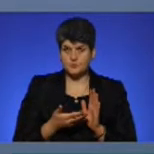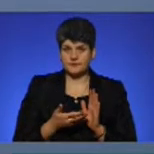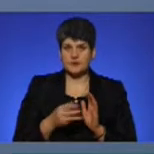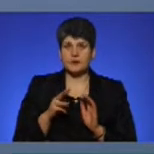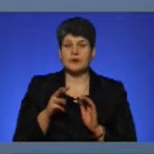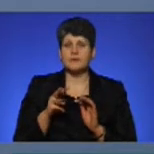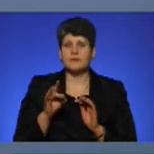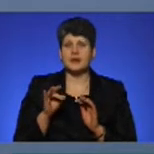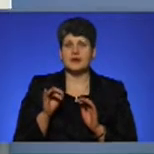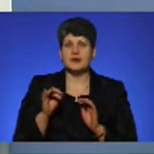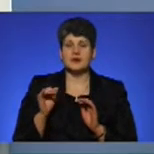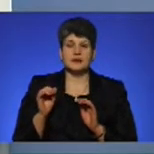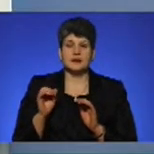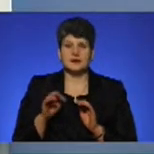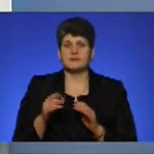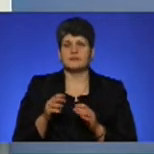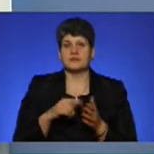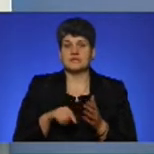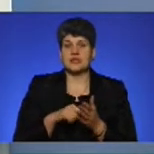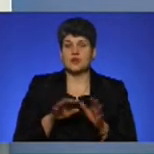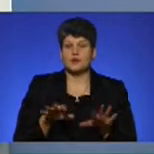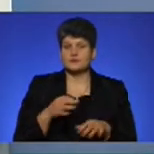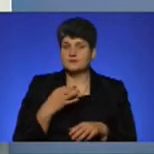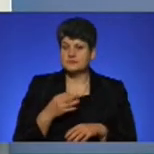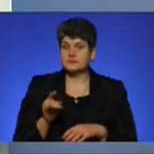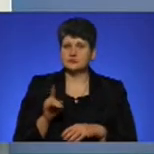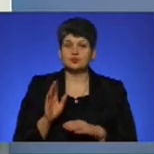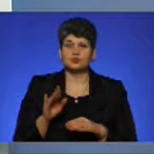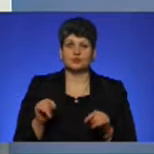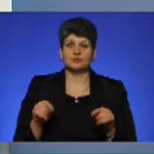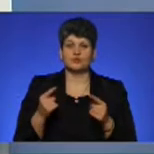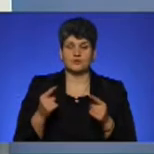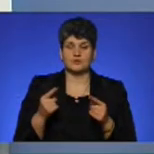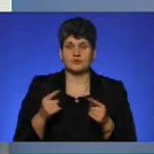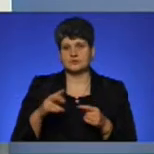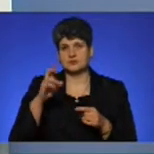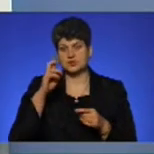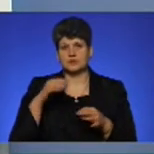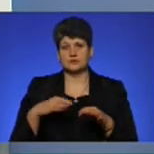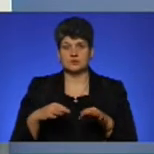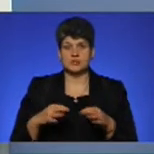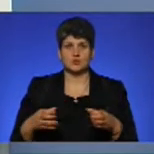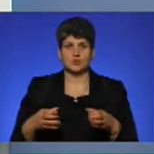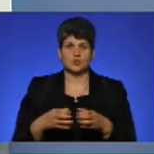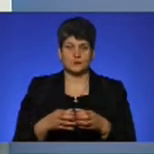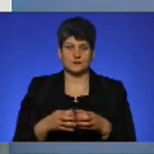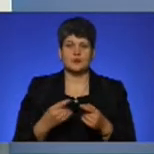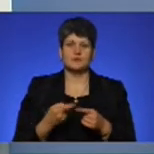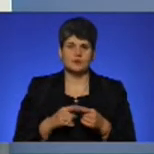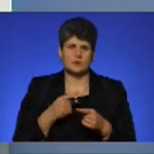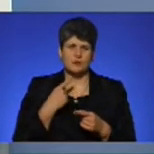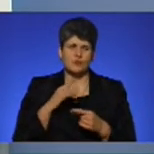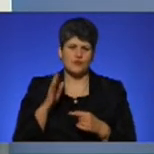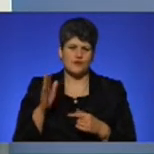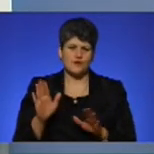була озвучена позиція, міський голова озвучив, що ми будемо створювати муніципальну транспортну компанію. Про це ми поговоримо, Дарій.